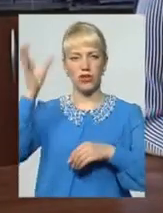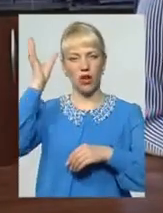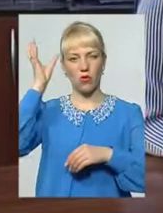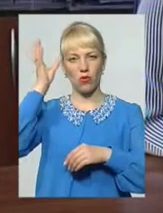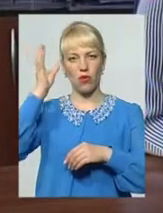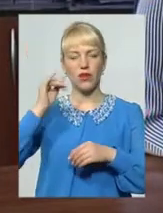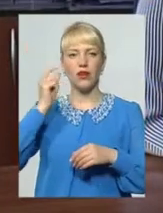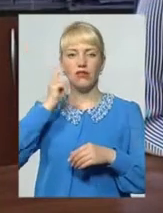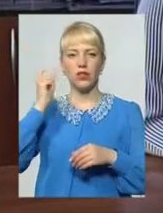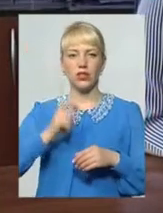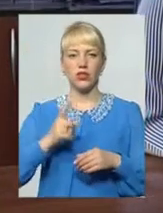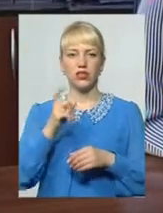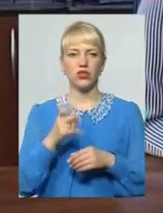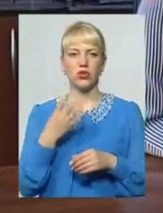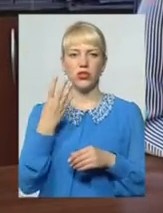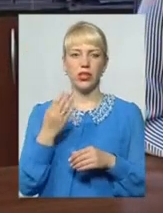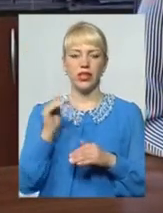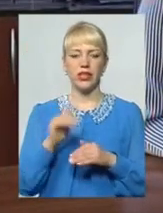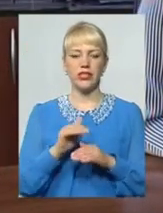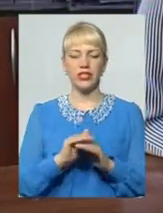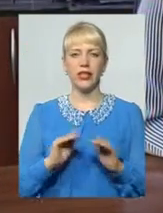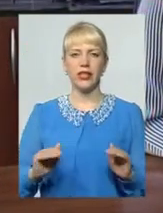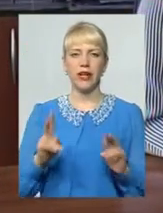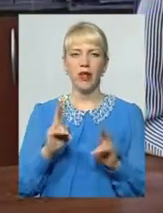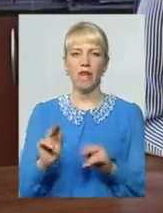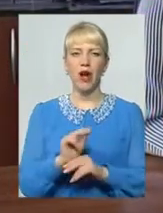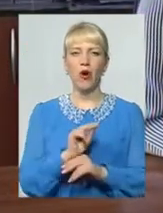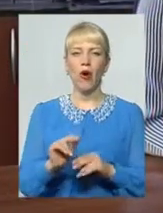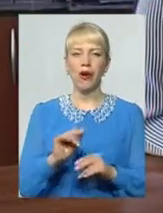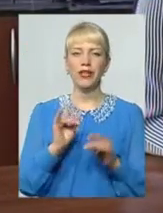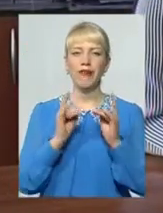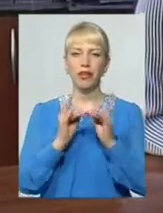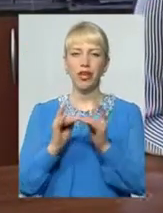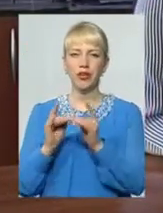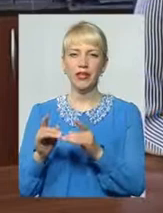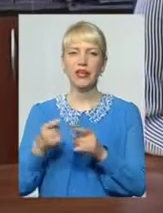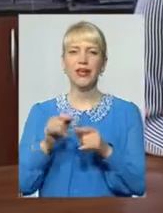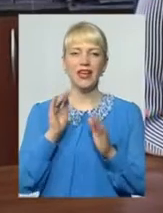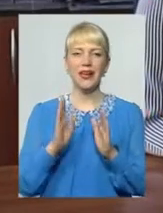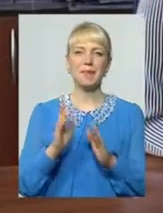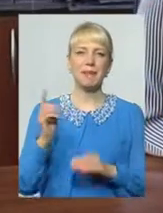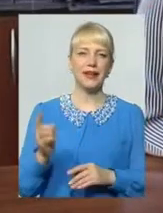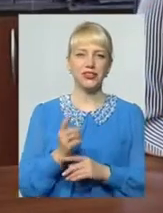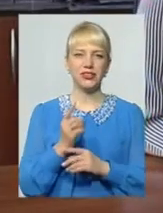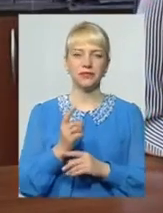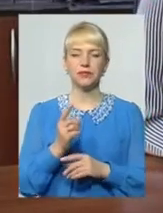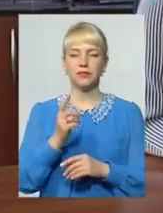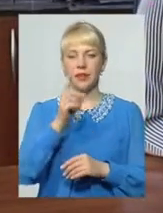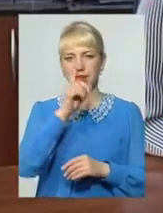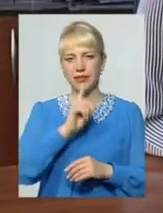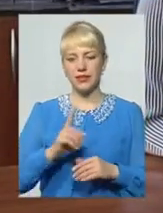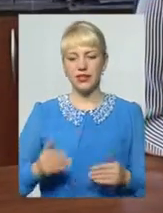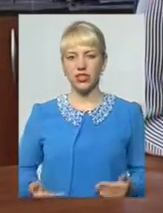в Україні 104 тисячі дітей, які виховуються в сиротинцях І у перші місяці